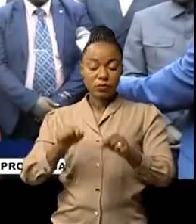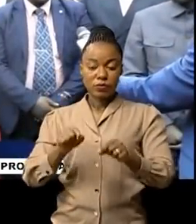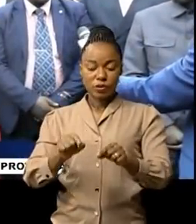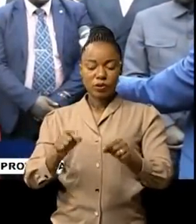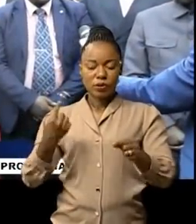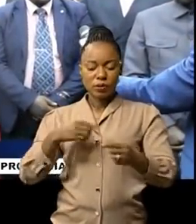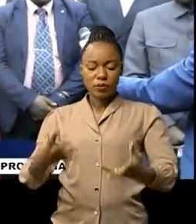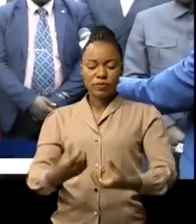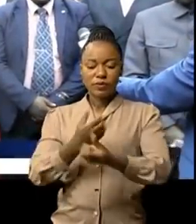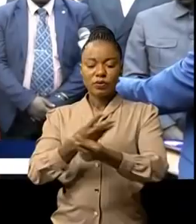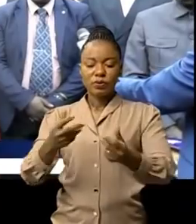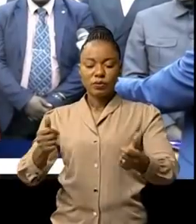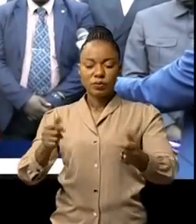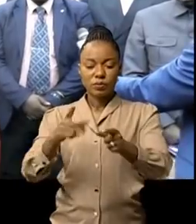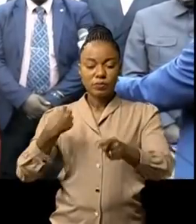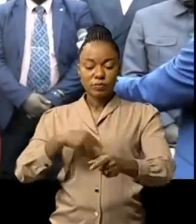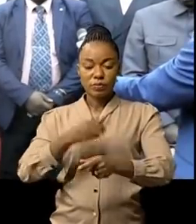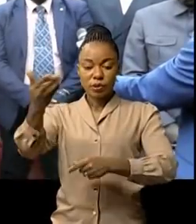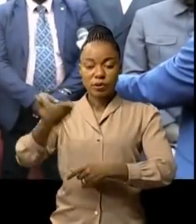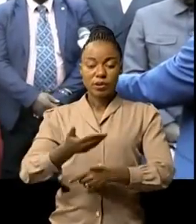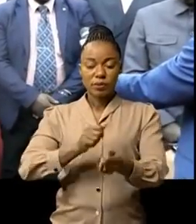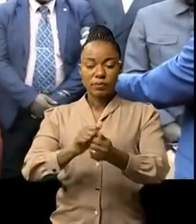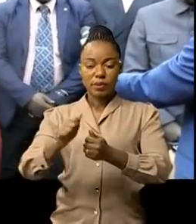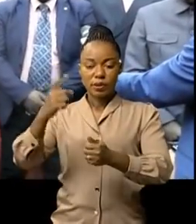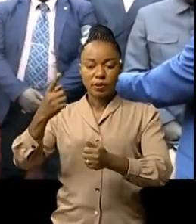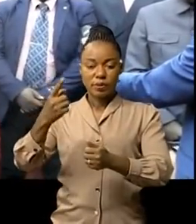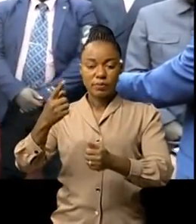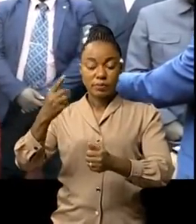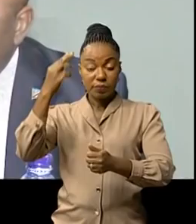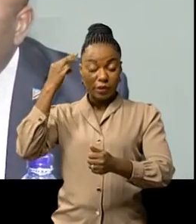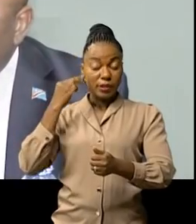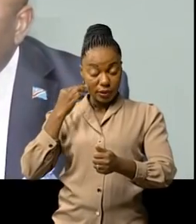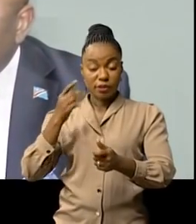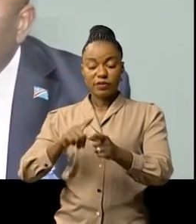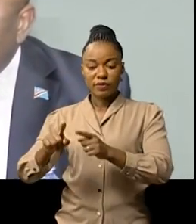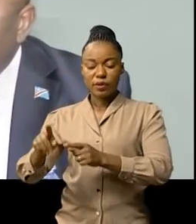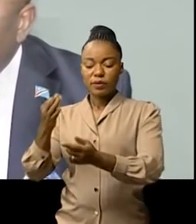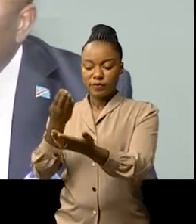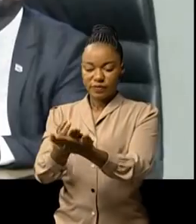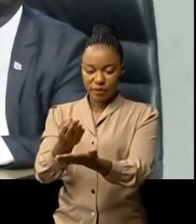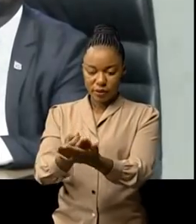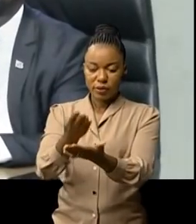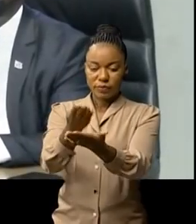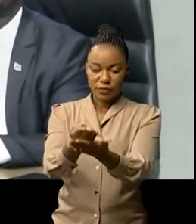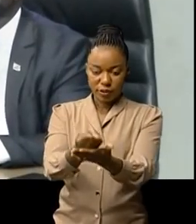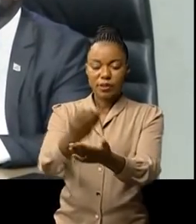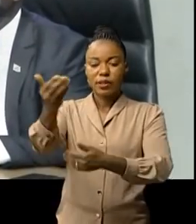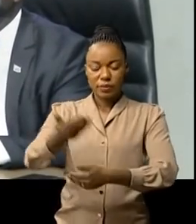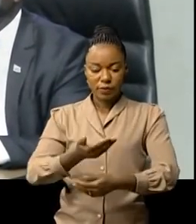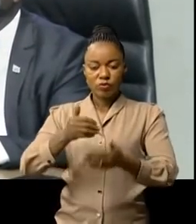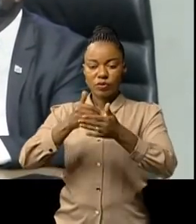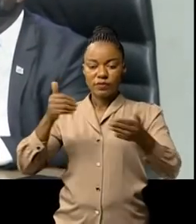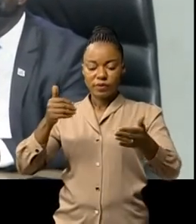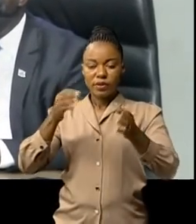été reçus par les ministres sectoriels, je dirais des finances, des budgets. On a